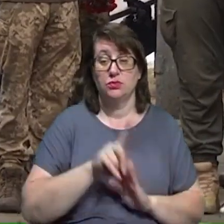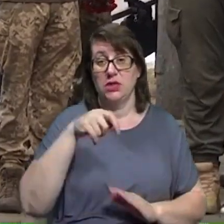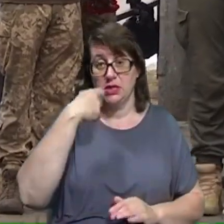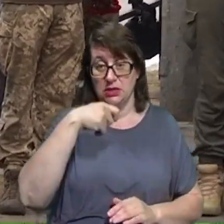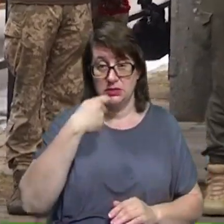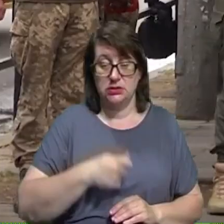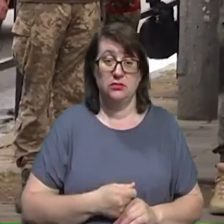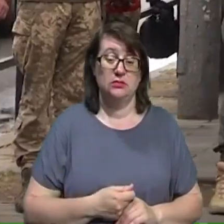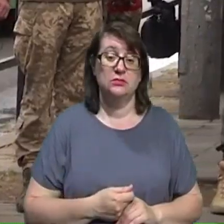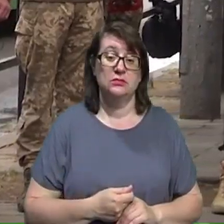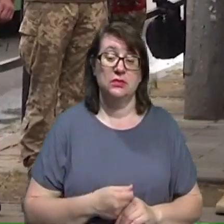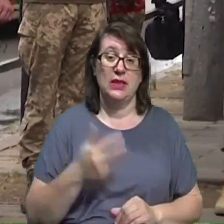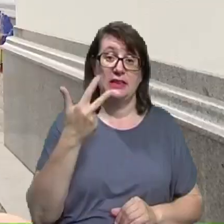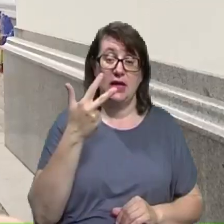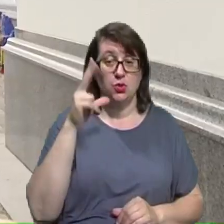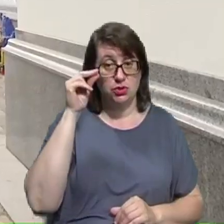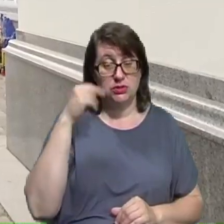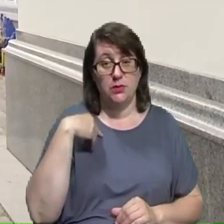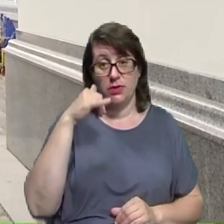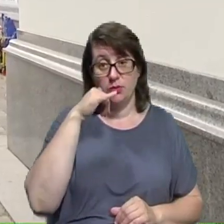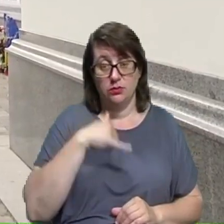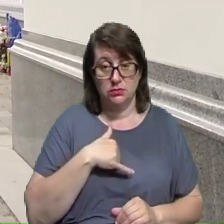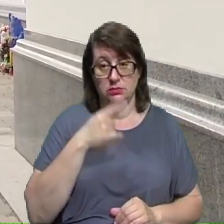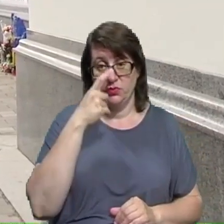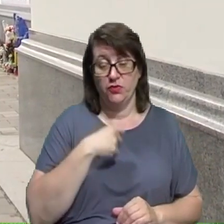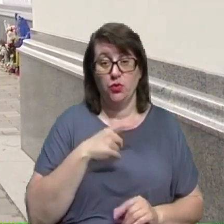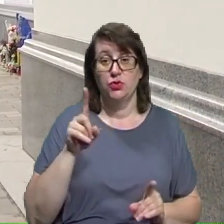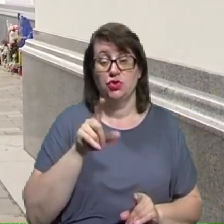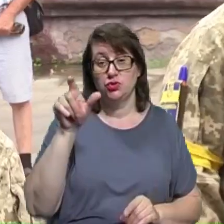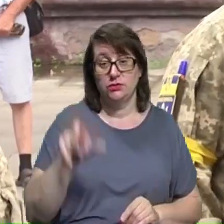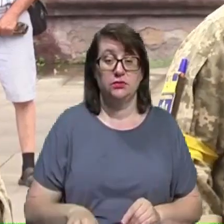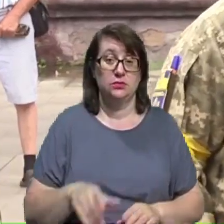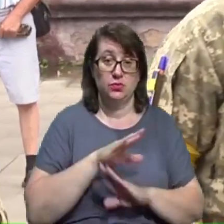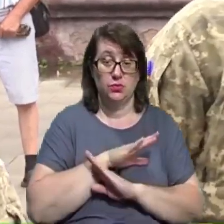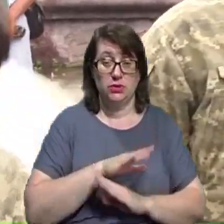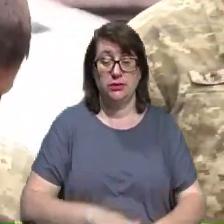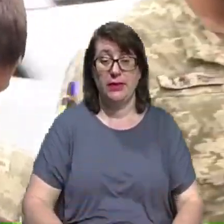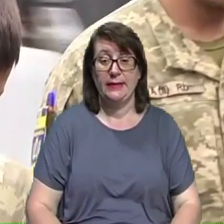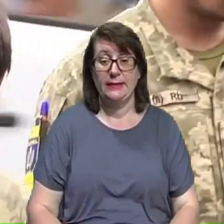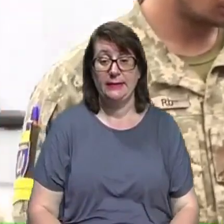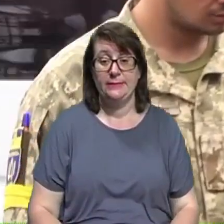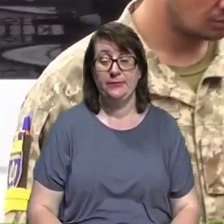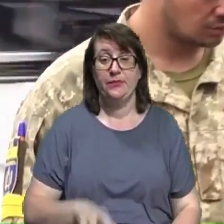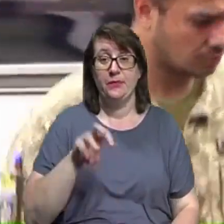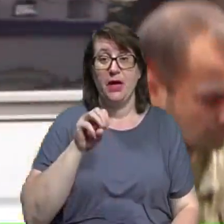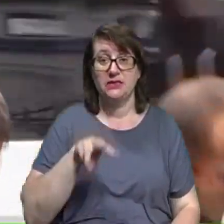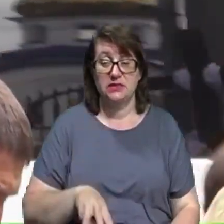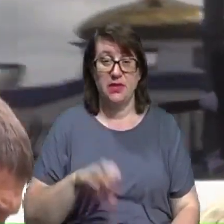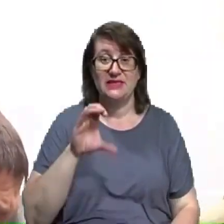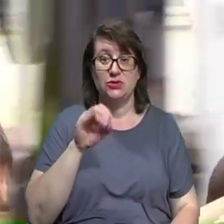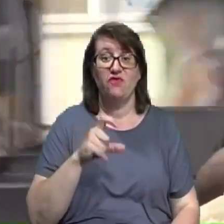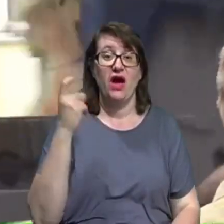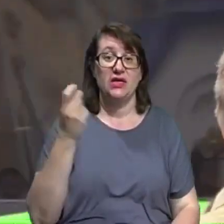3 числа мене повідомили, що він вже це не має його». Максим Сизов – харків'янин. До початку